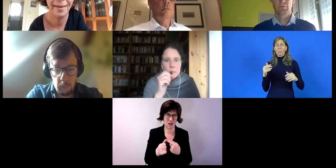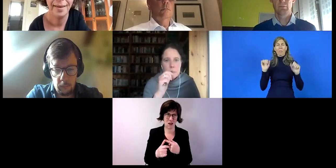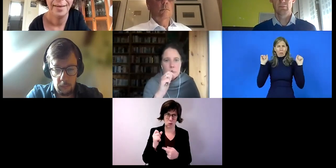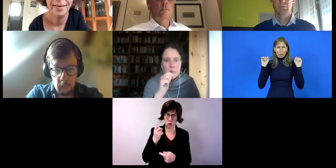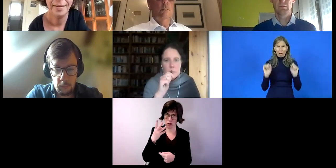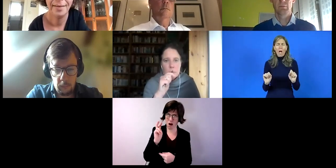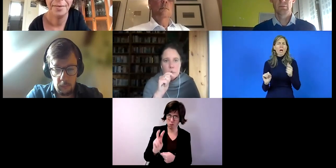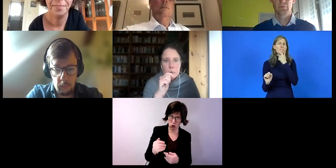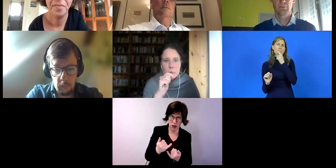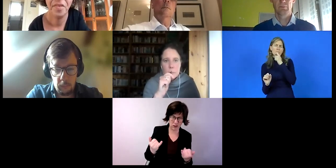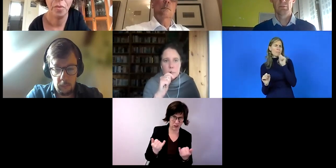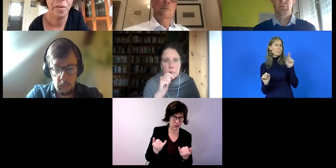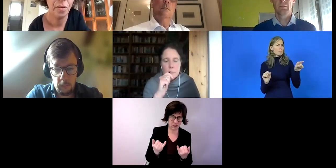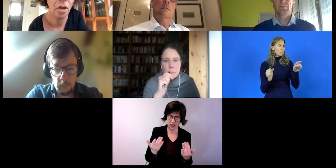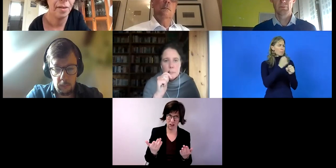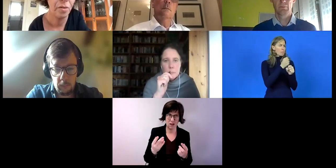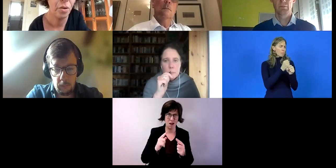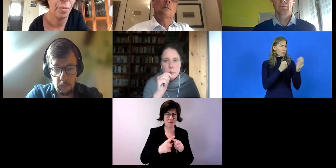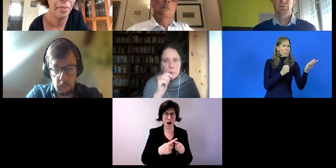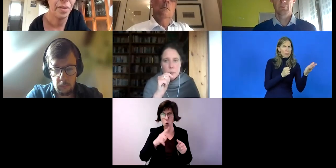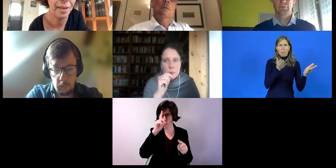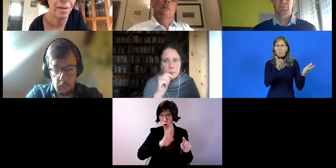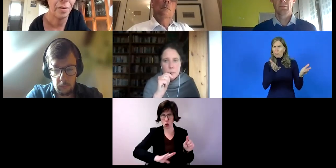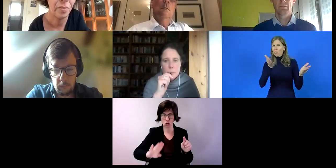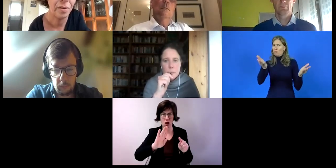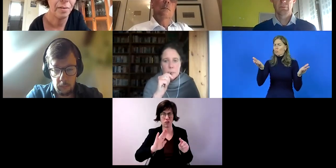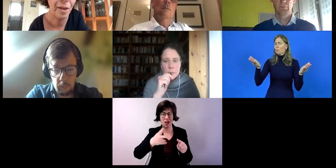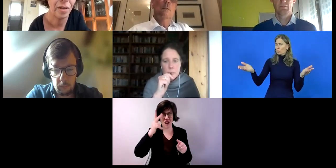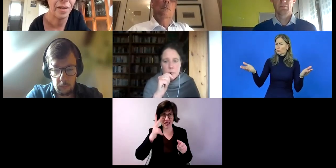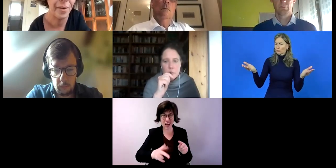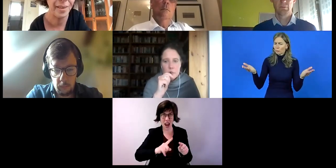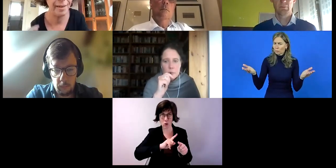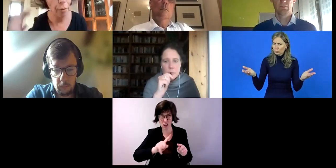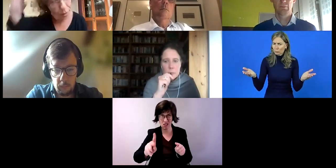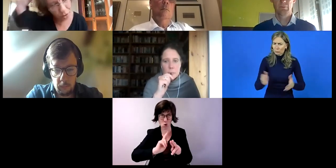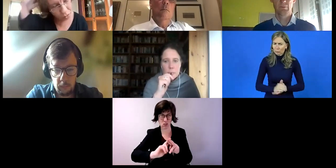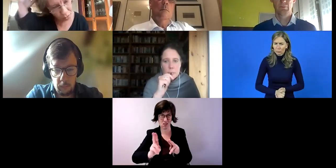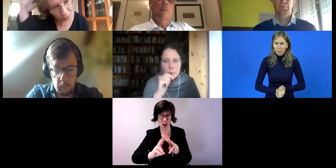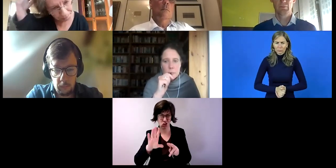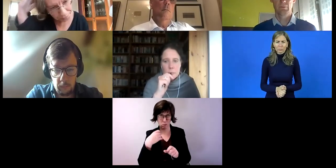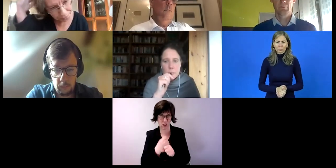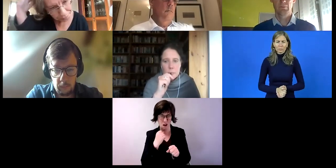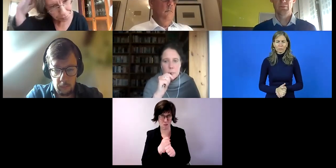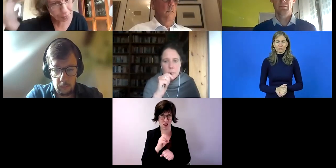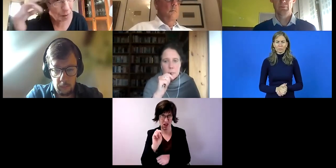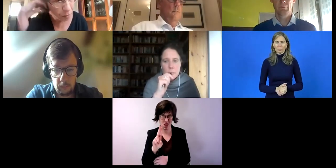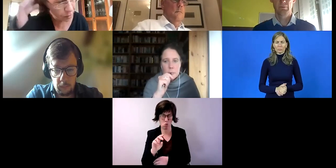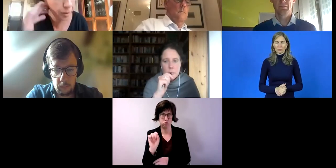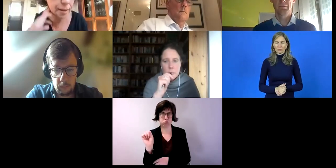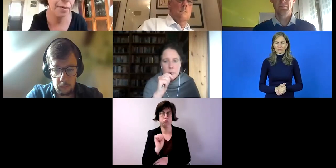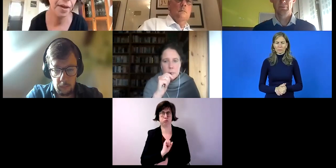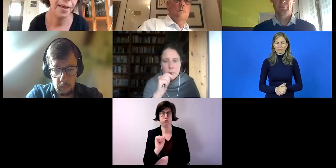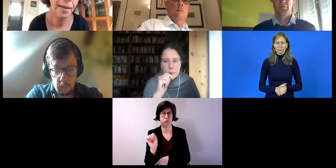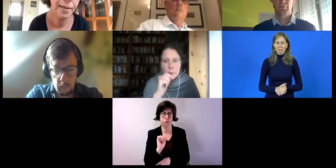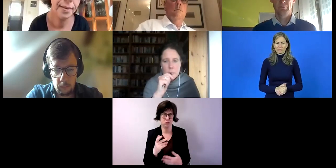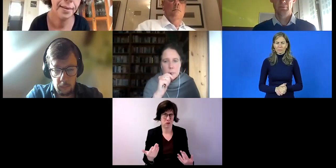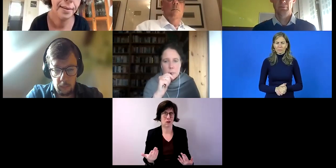sagen. Warum ist Deutschland umso top mit 300.000 Werkstattmitarbeitern in der Europäischen Union? Und natürlich